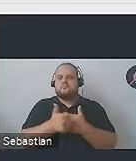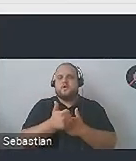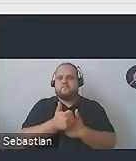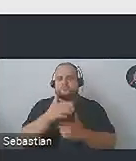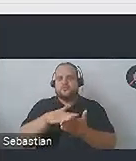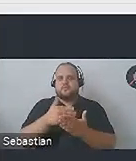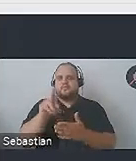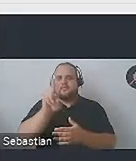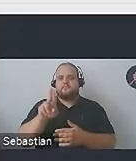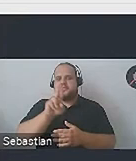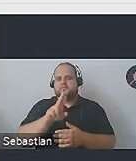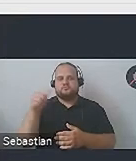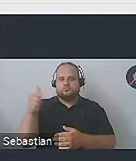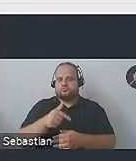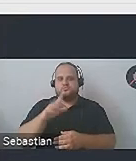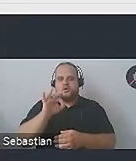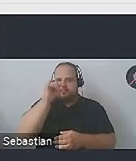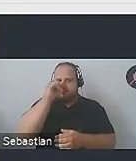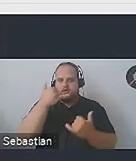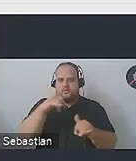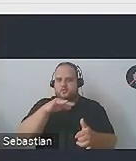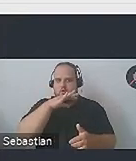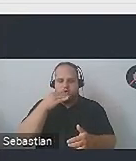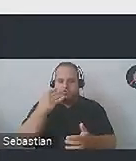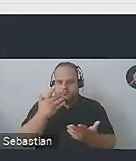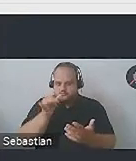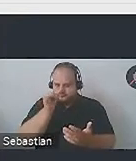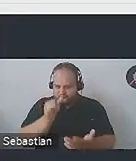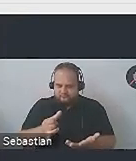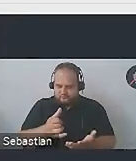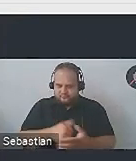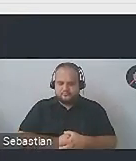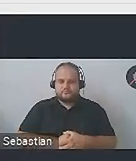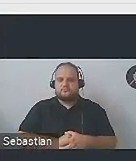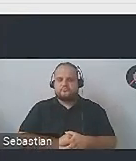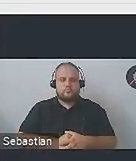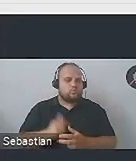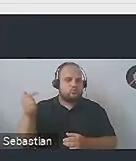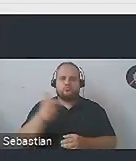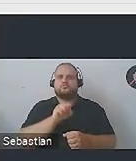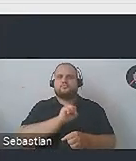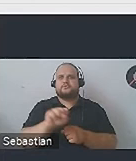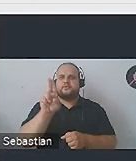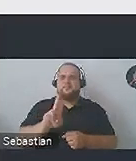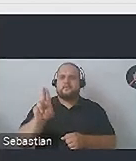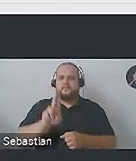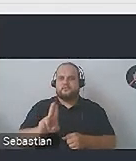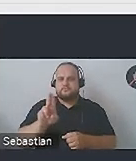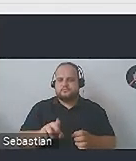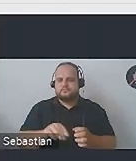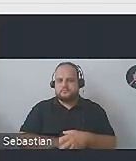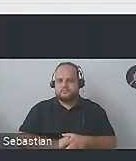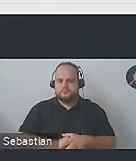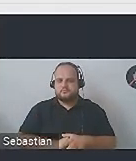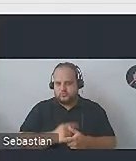niebieskiej, bo tak, i nie może być to żaden jasny, błękitny, albo ciemnogranatowy, tylko ma być taki w miarę średni niebieski. No